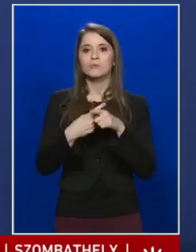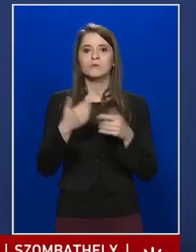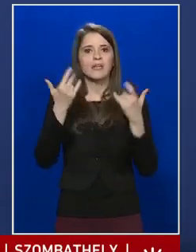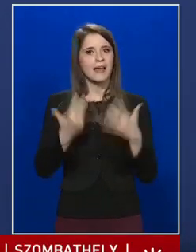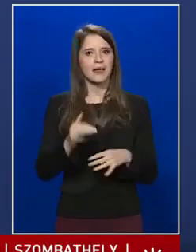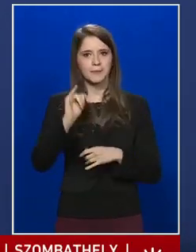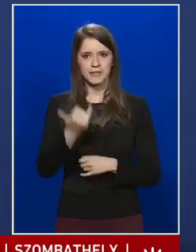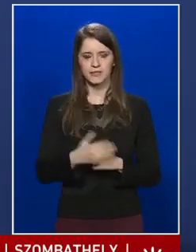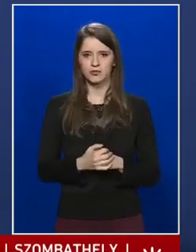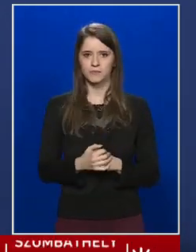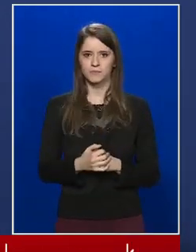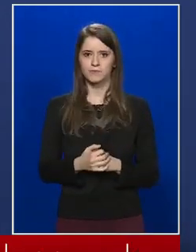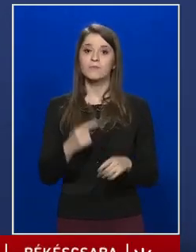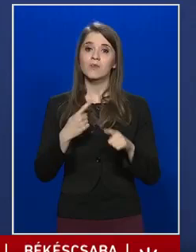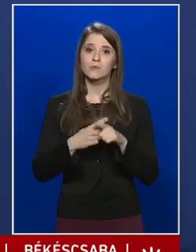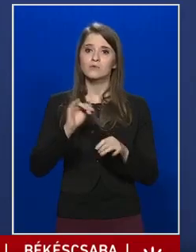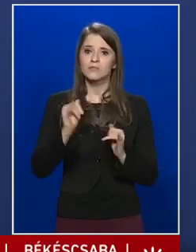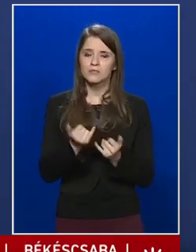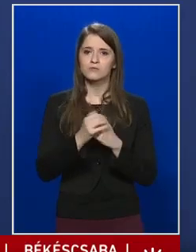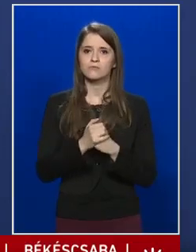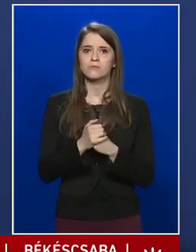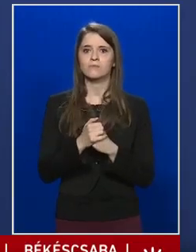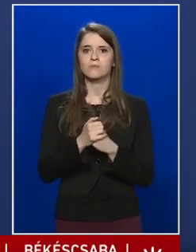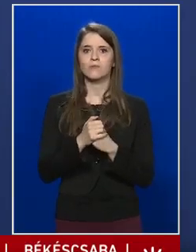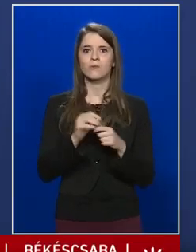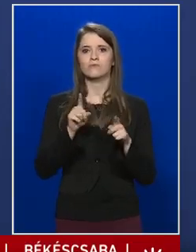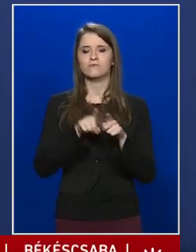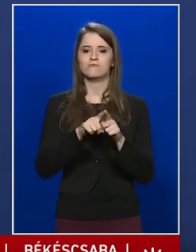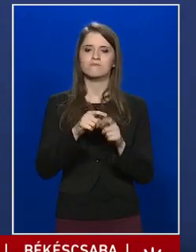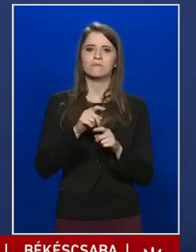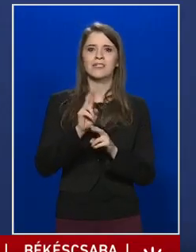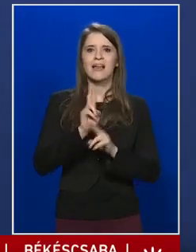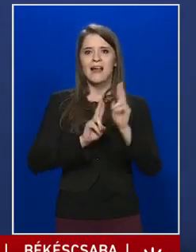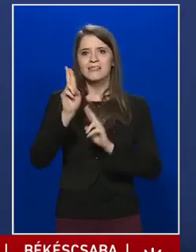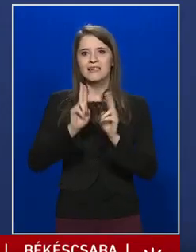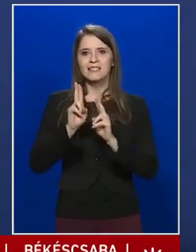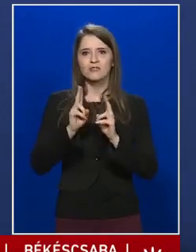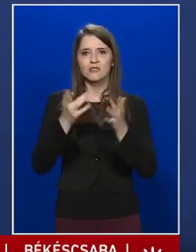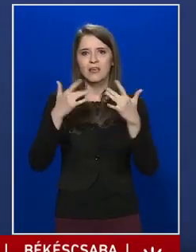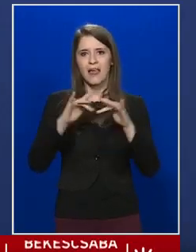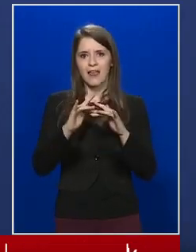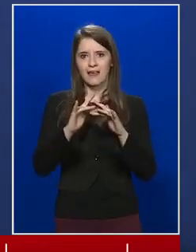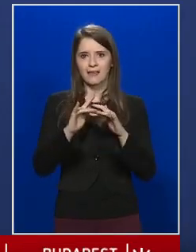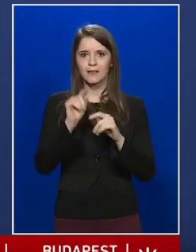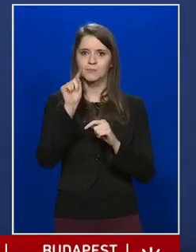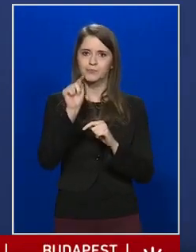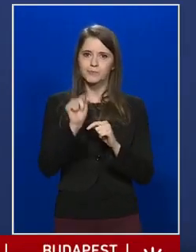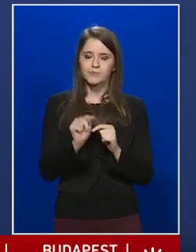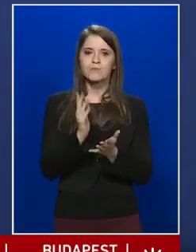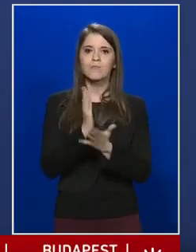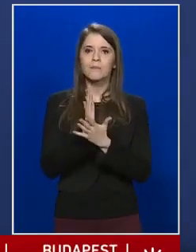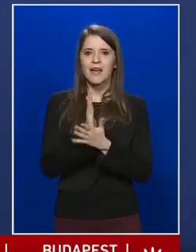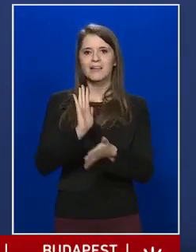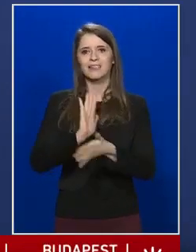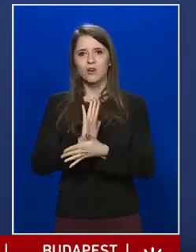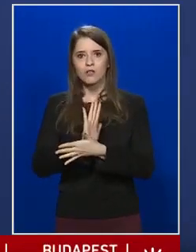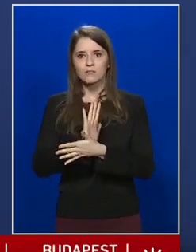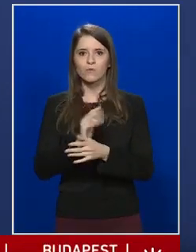és azt is, hogy az 1-es jelentkezési helyeiken, a már igazolt és